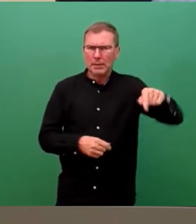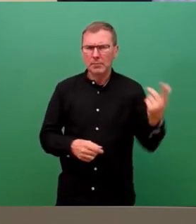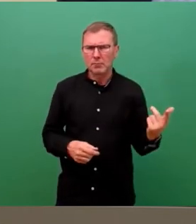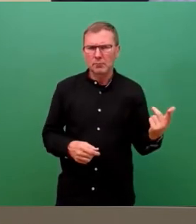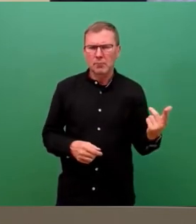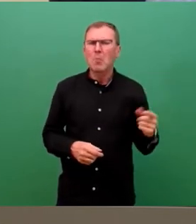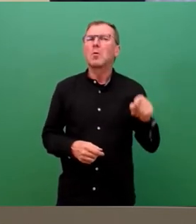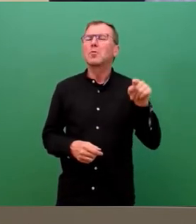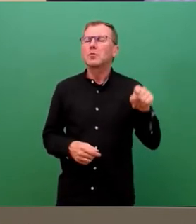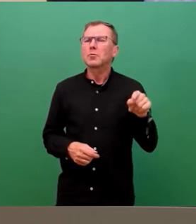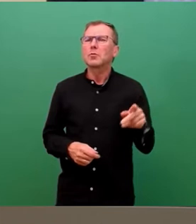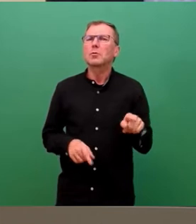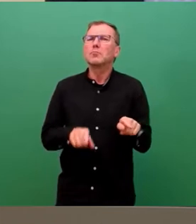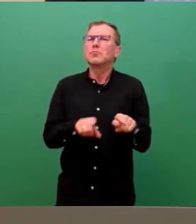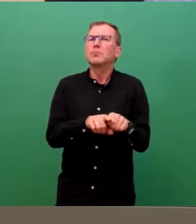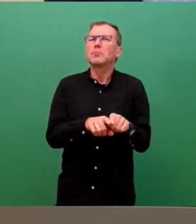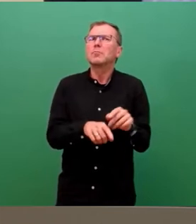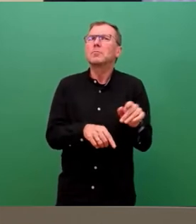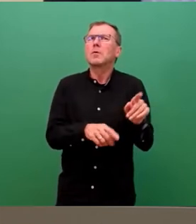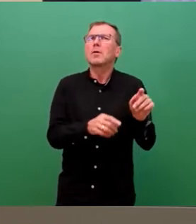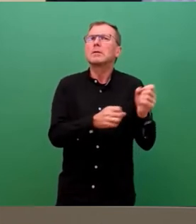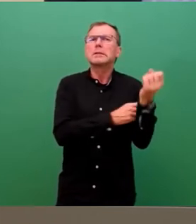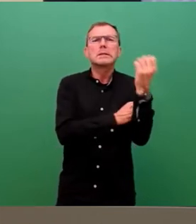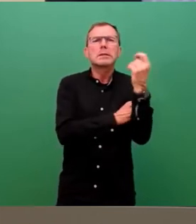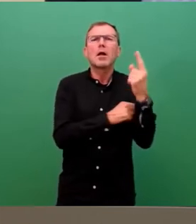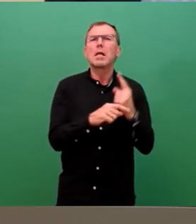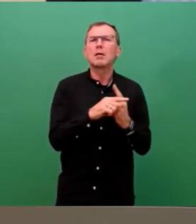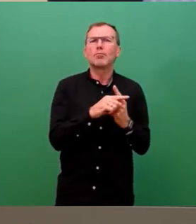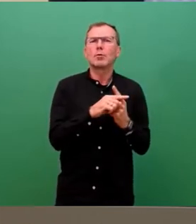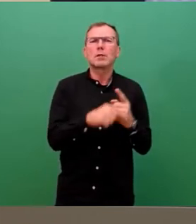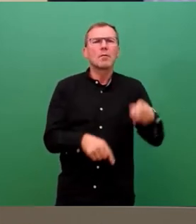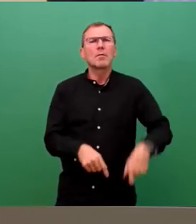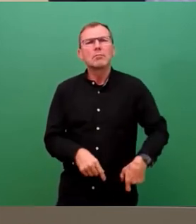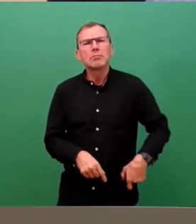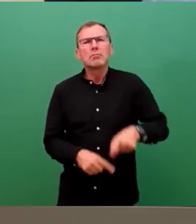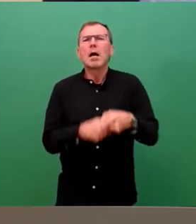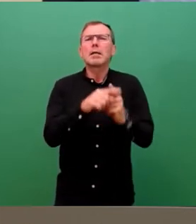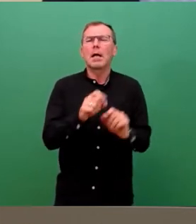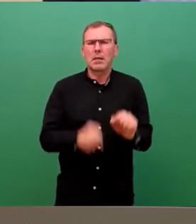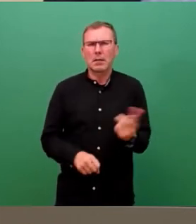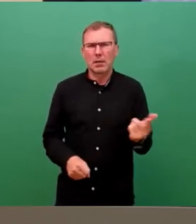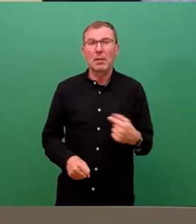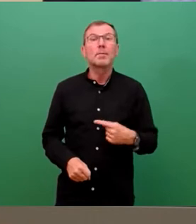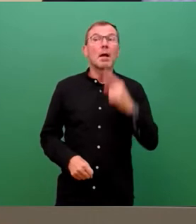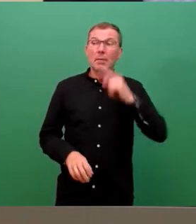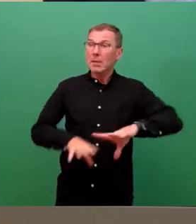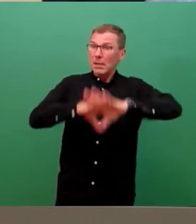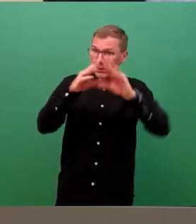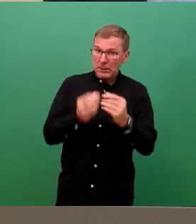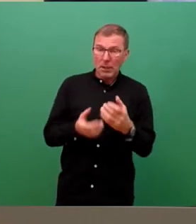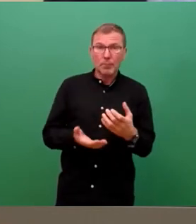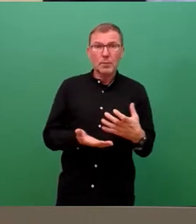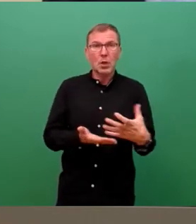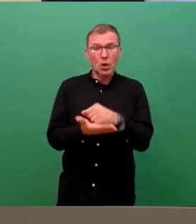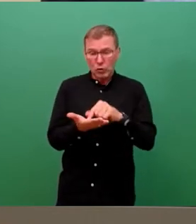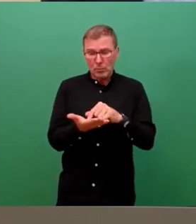erstmal man positiv, auch einen Beitrag mit leisten zu können. Aber sobald wir die Gesamtsumme wissen, müssen wir dann darüber diskutieren, wie können wir es